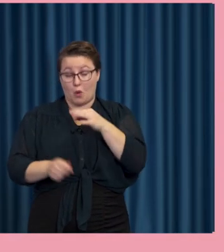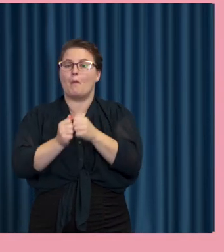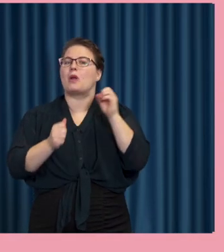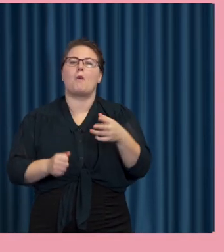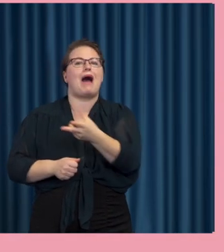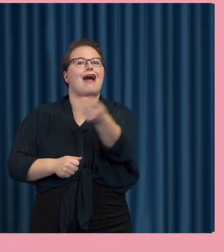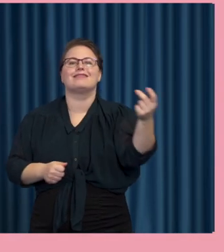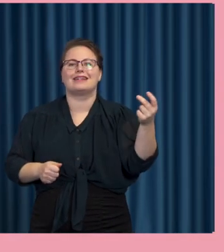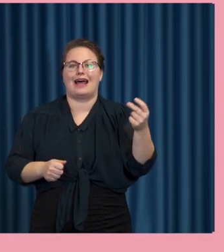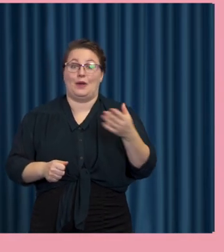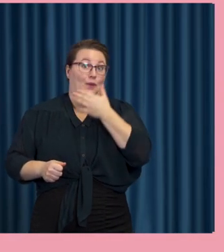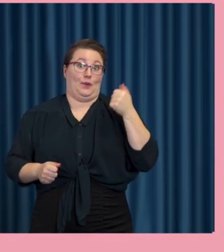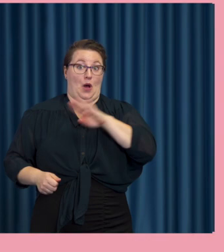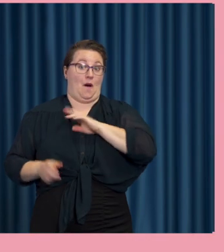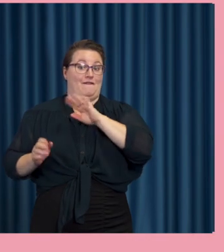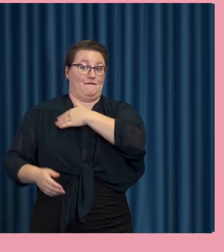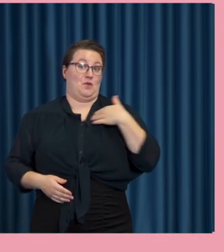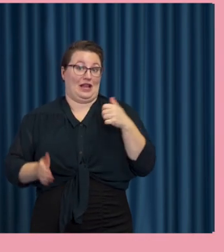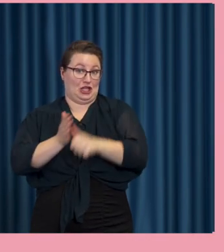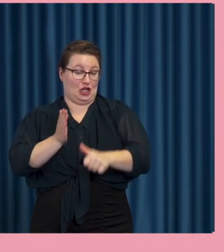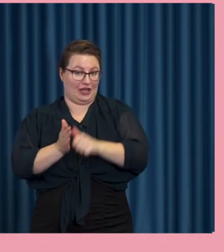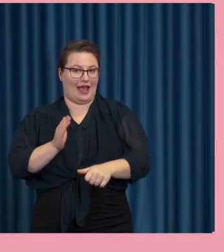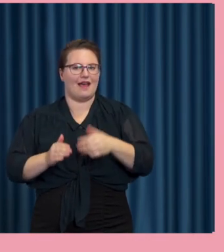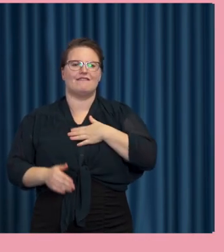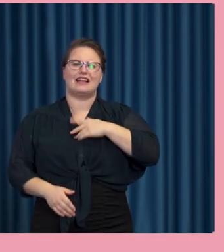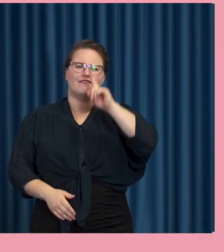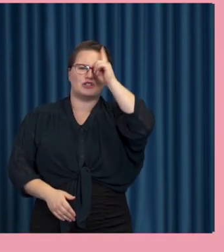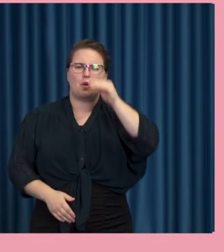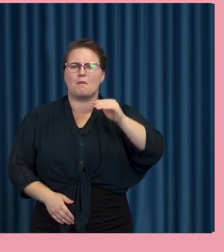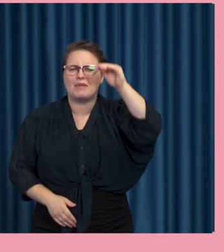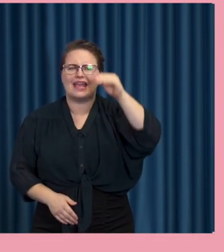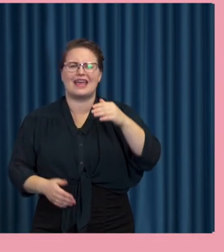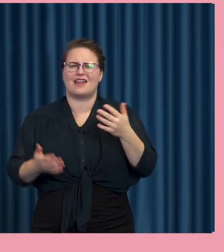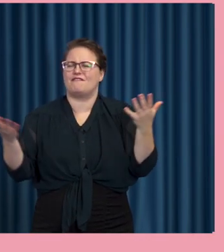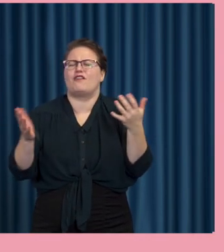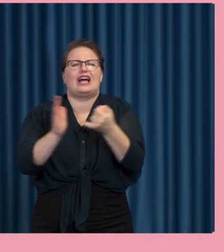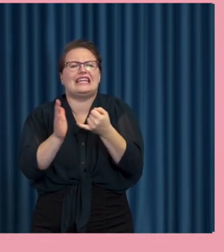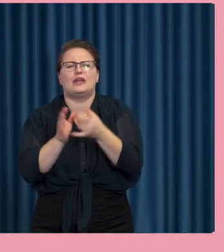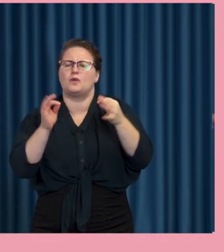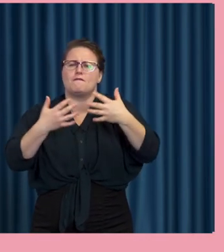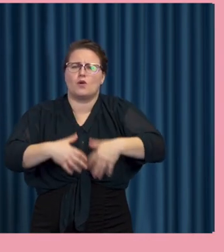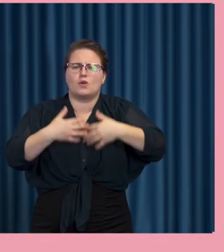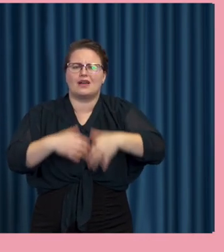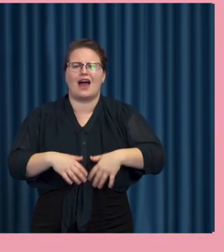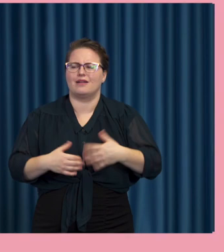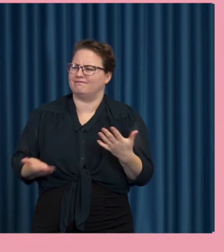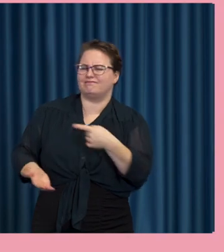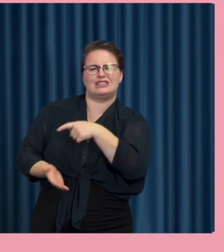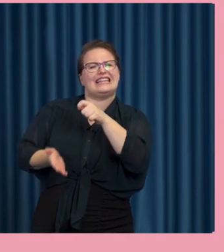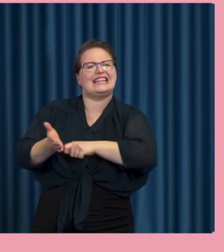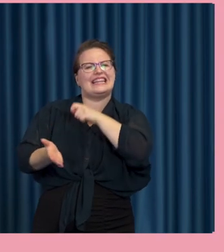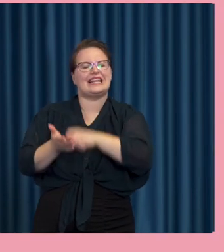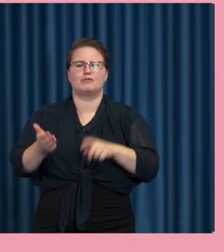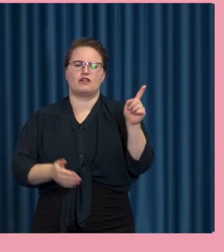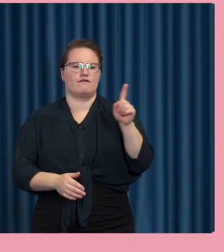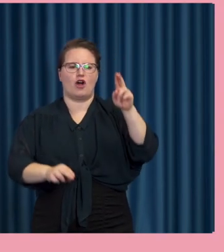Om man ändå vill liksom fatta lite mer eller man vill förstå lite mer av vad vi navigerar i. Vad skulle du liksom tipsa